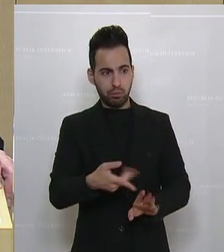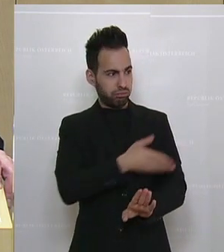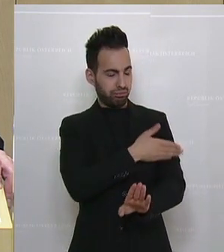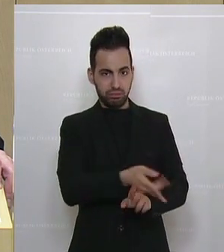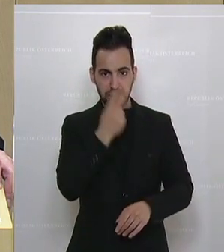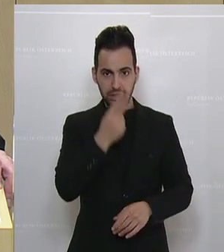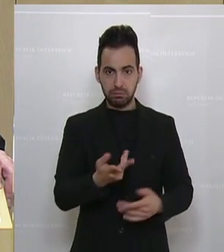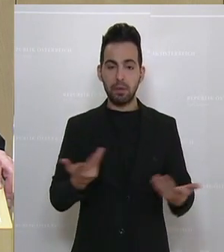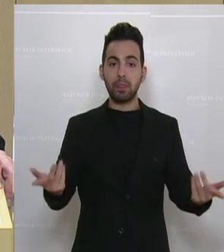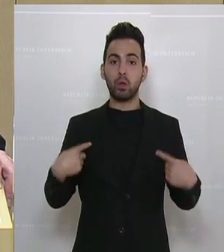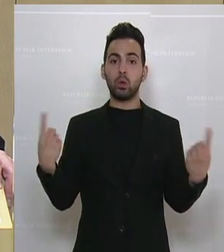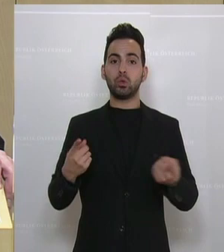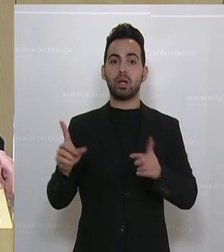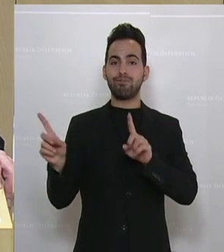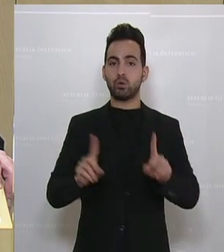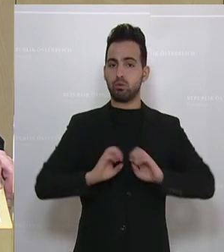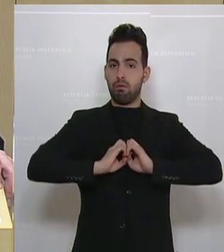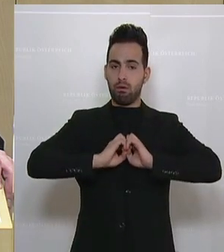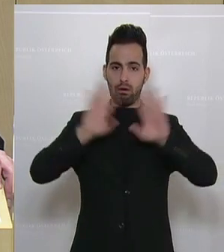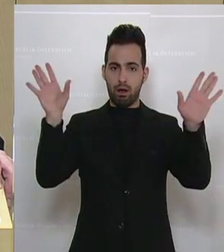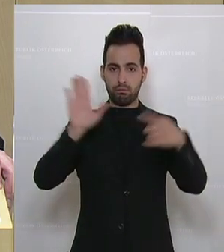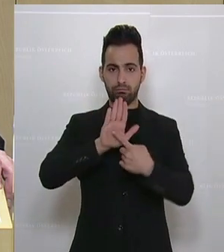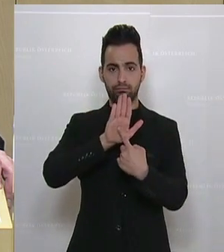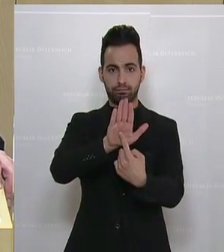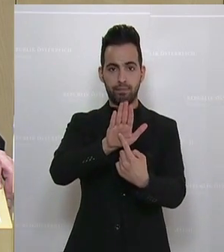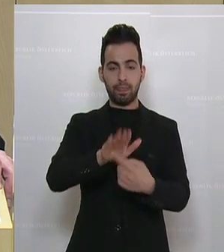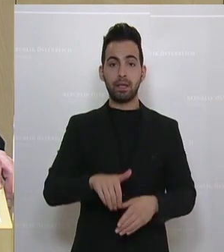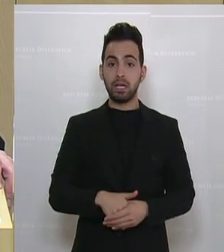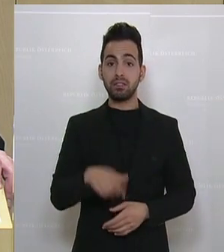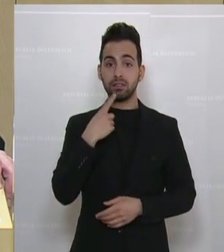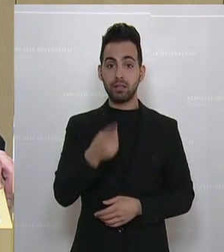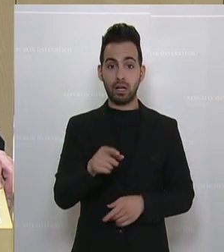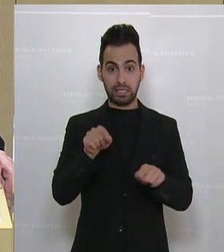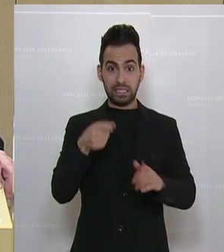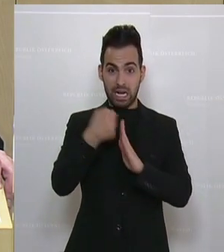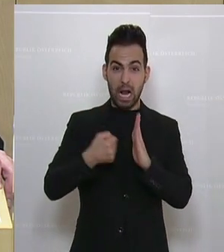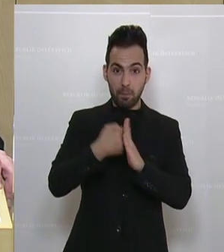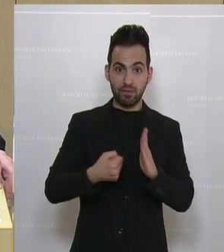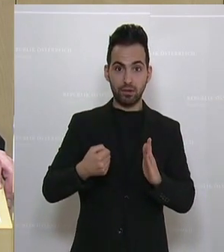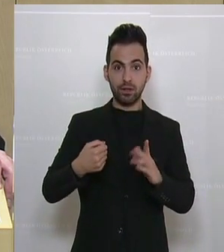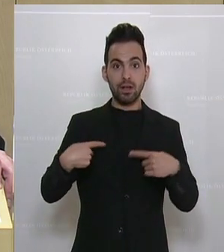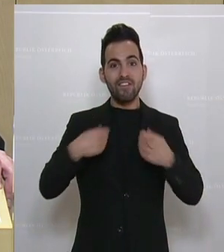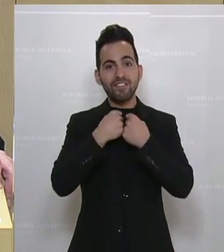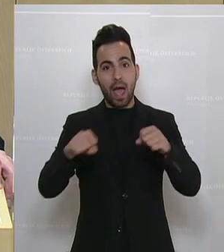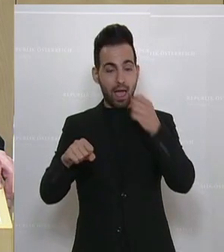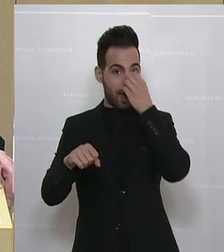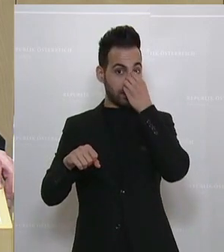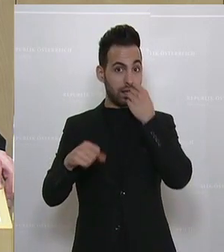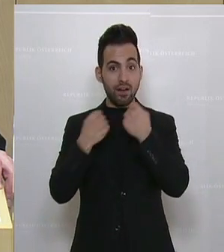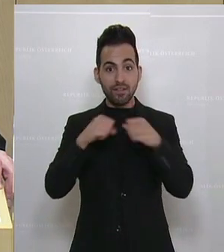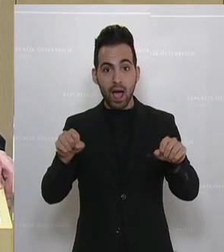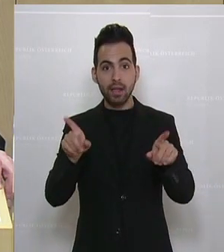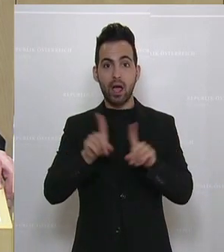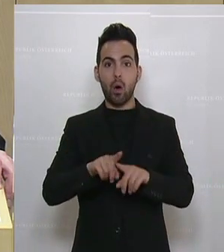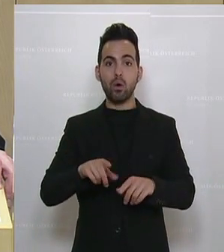Die Position unsererseits ist vollkommen klar. Wir haben diesen, sage ich bewusst, diesen Kampf für Freiheit und diesen